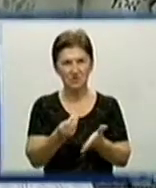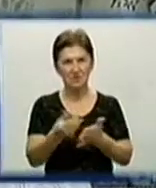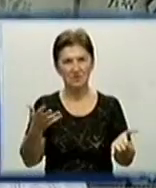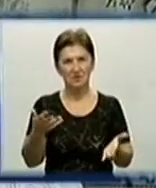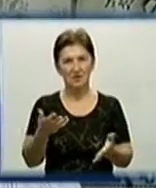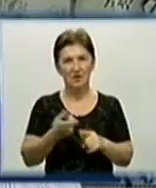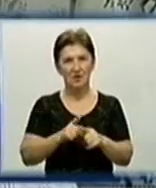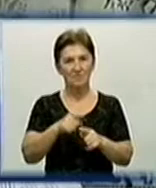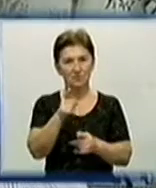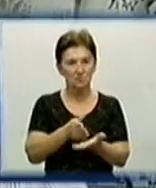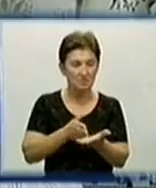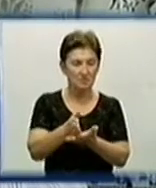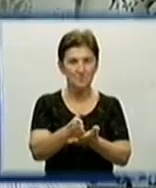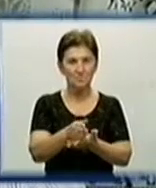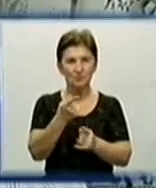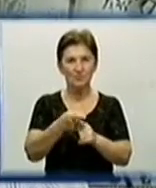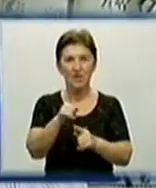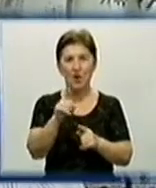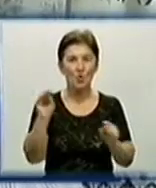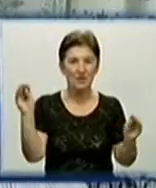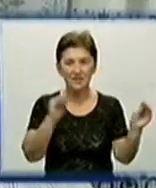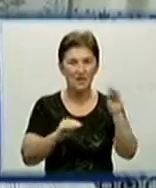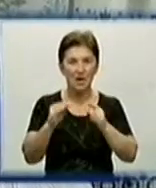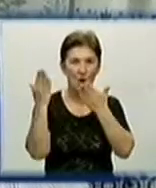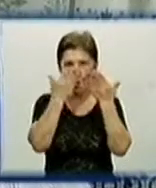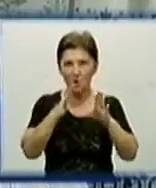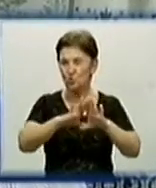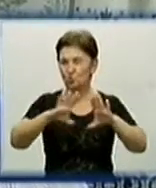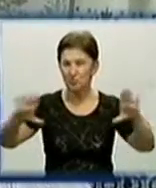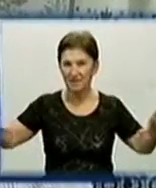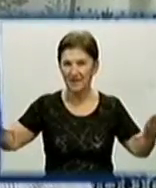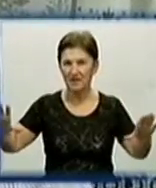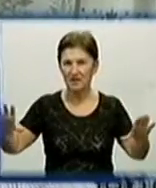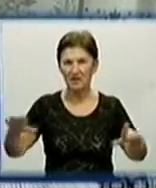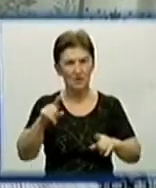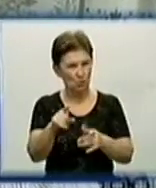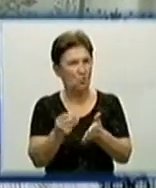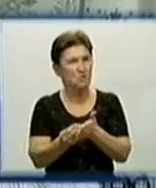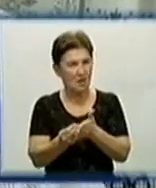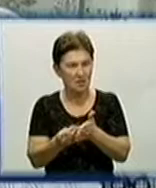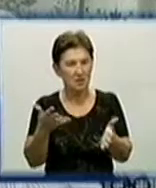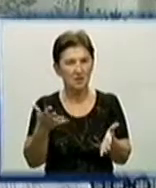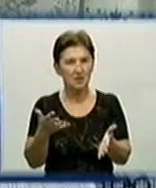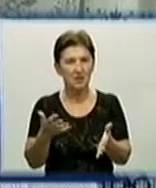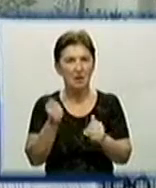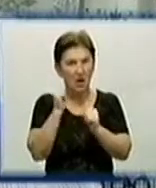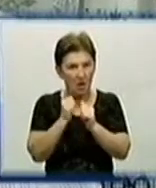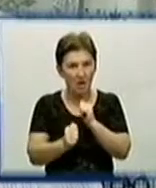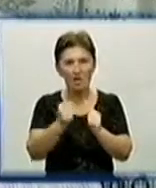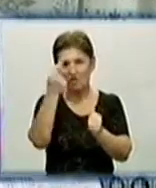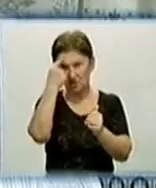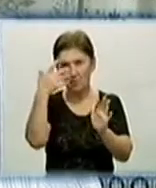критерій, який ми руководствують при составленні колекції. Рушники тут представлені дорогі. Кожен розуміє